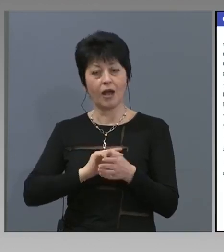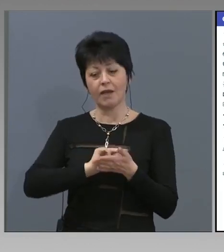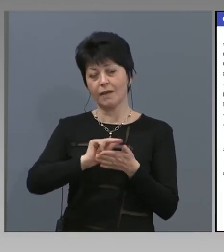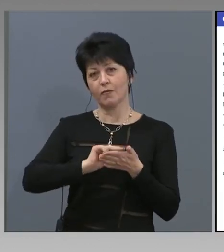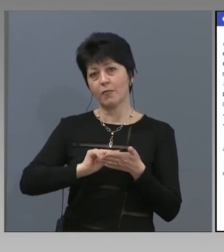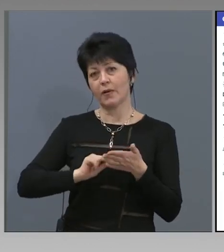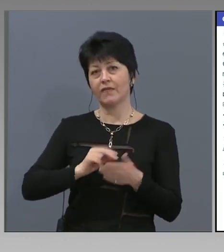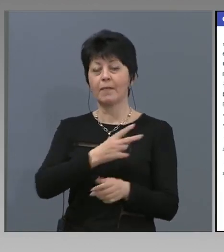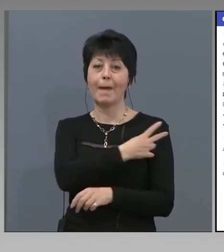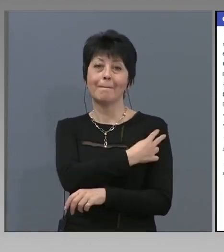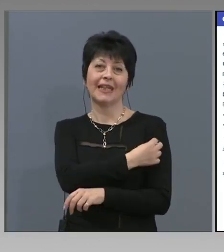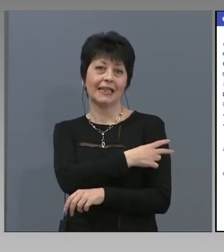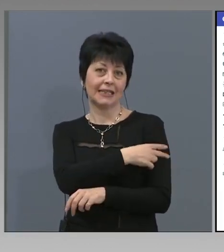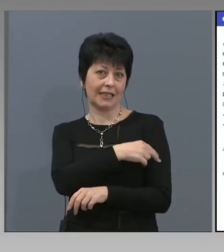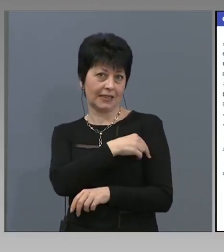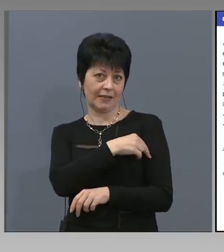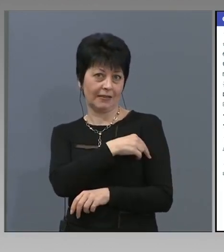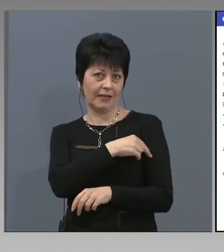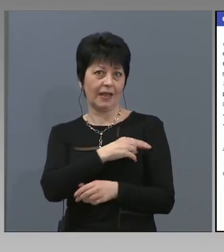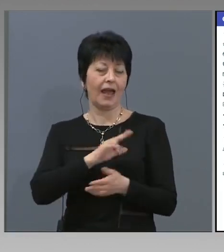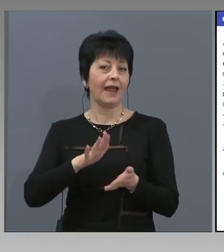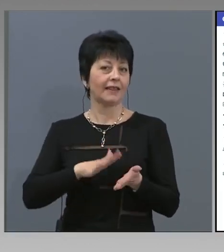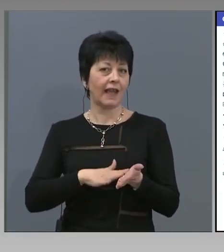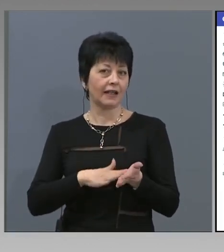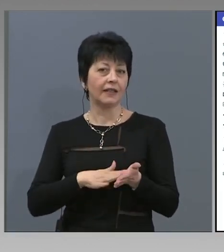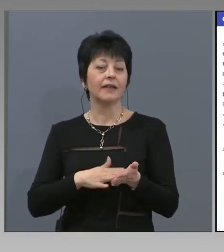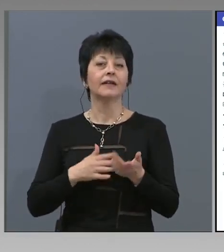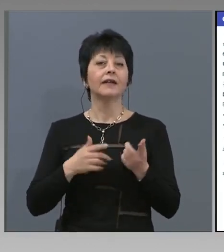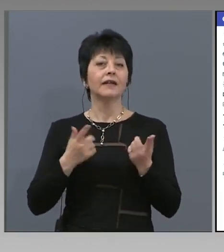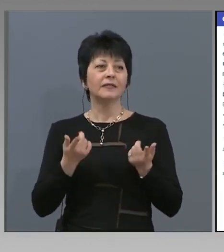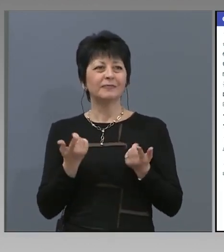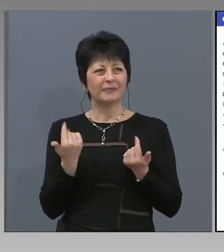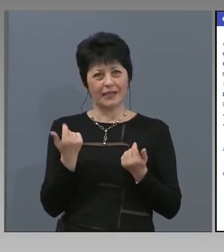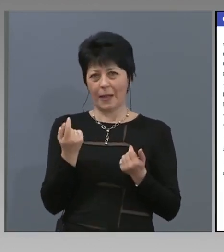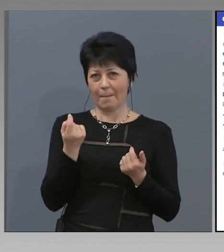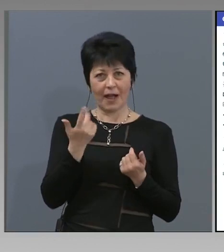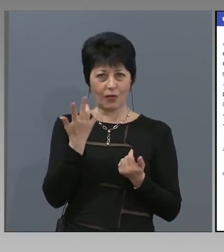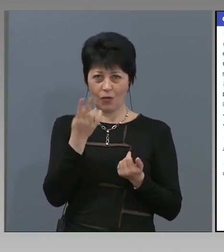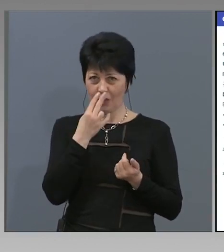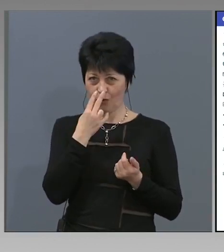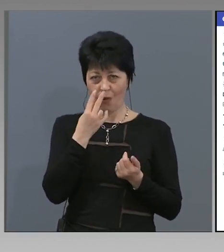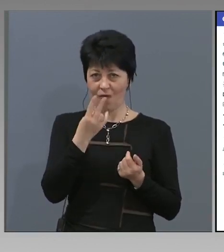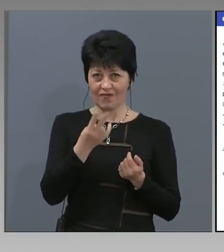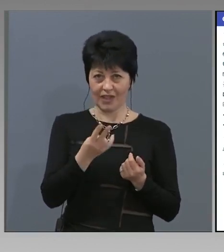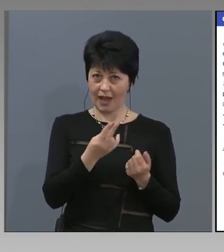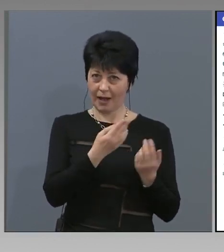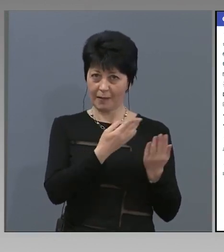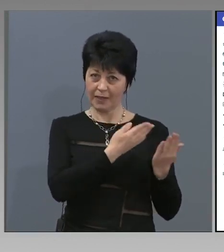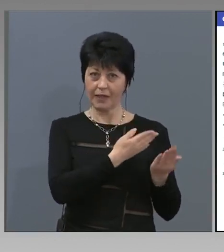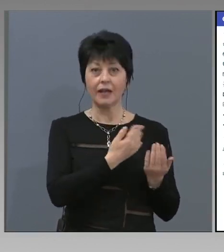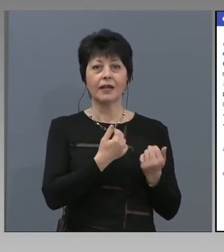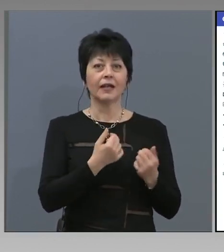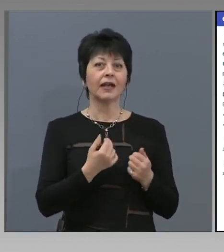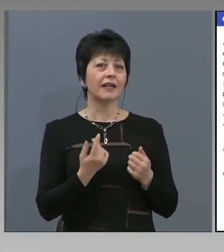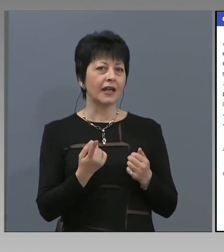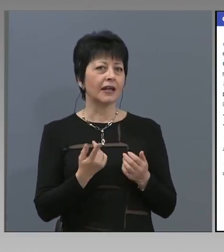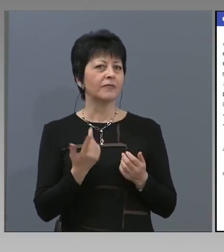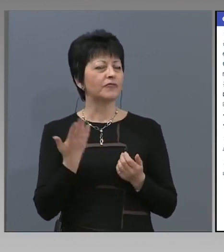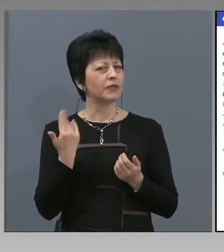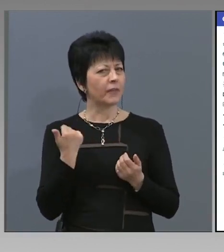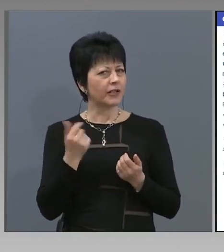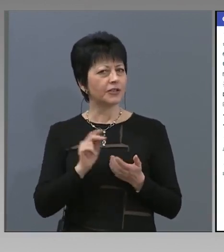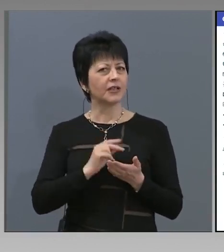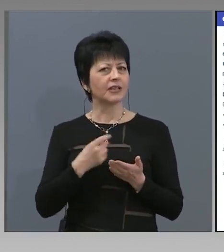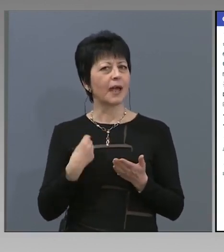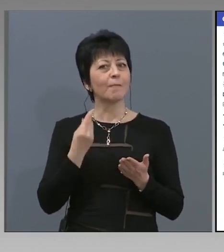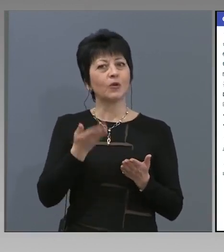данни. И това, което преди малко, съответно, видяхме, пеше, че се попадават